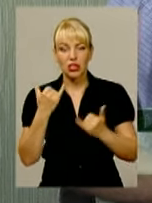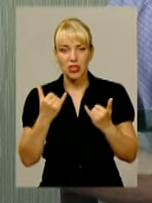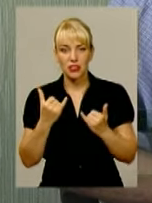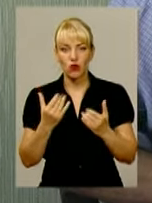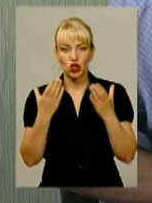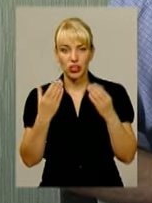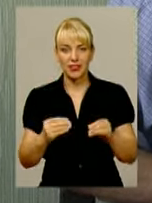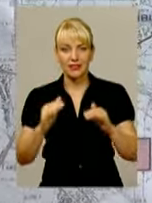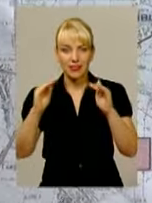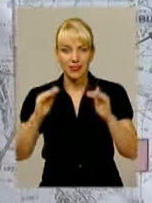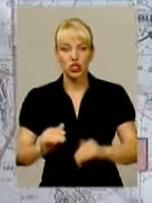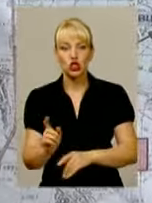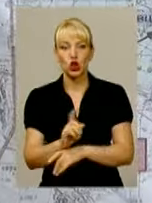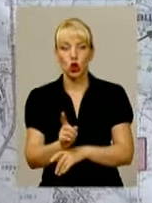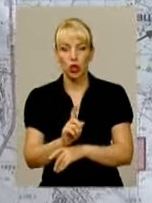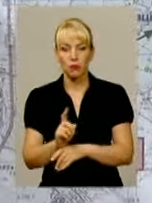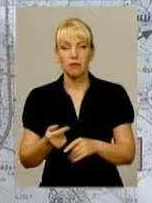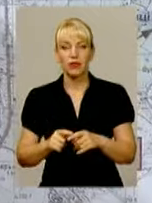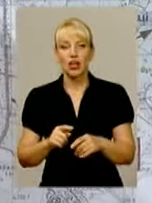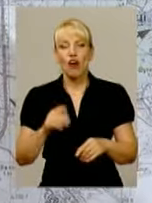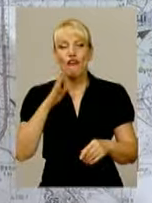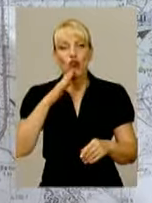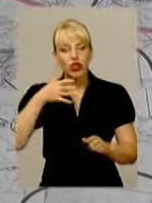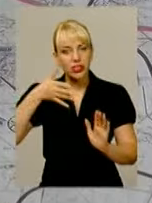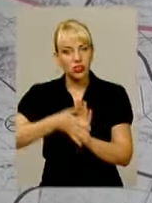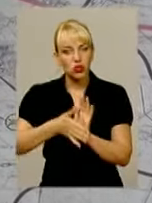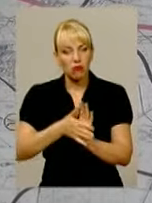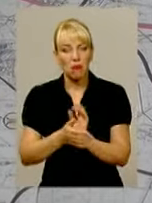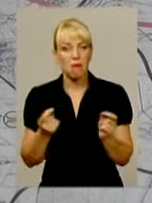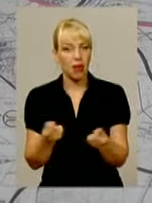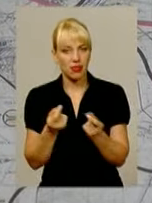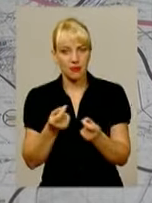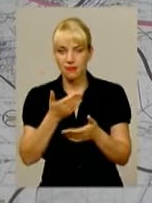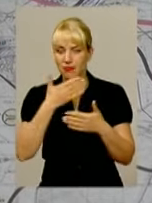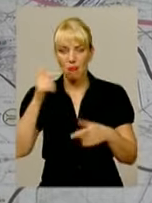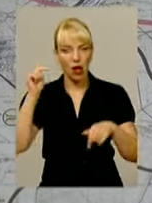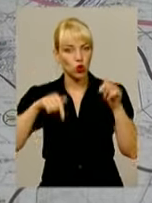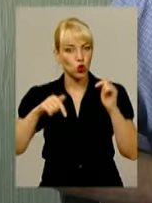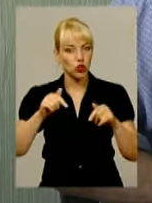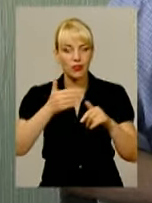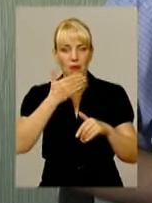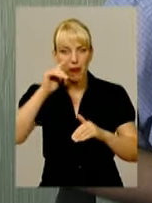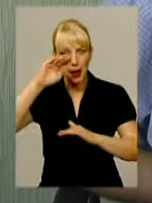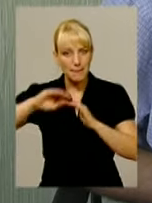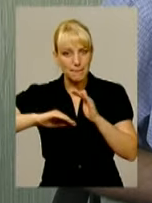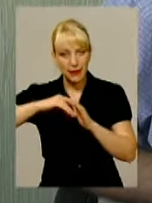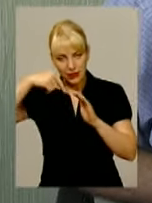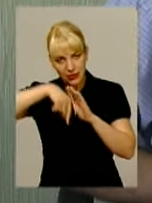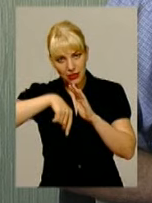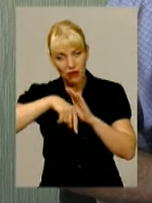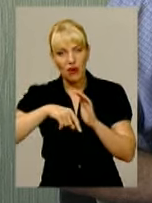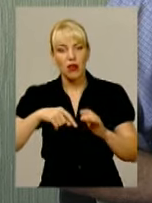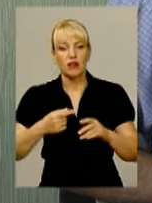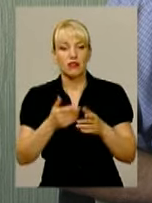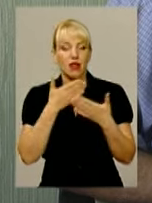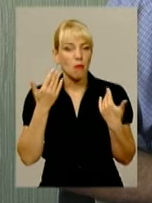нормального рівня. Сток малить, нема дощів, нема підземного живлення. Другий рік нема